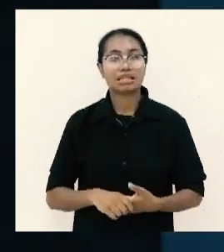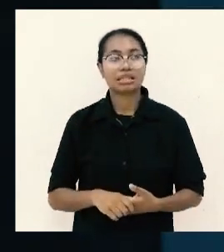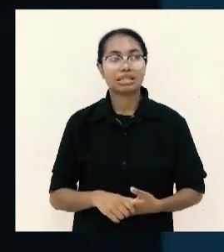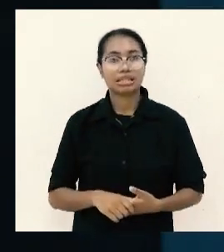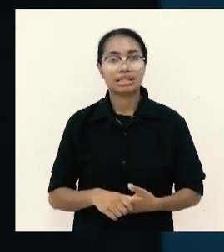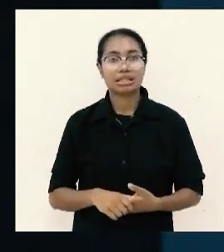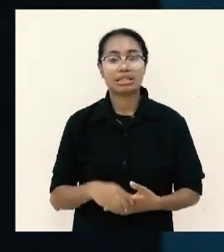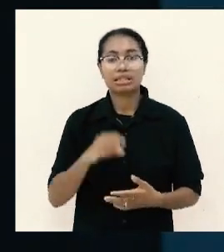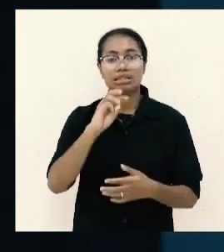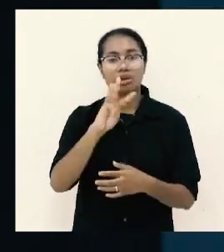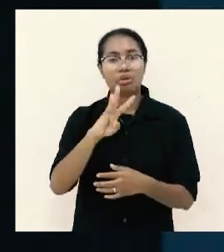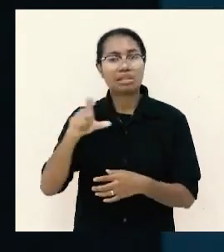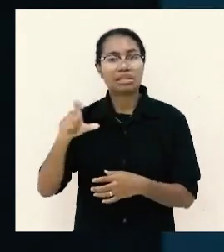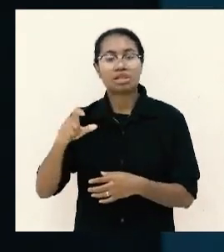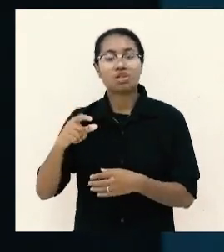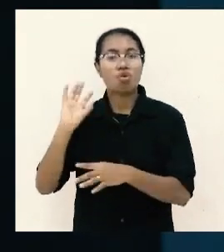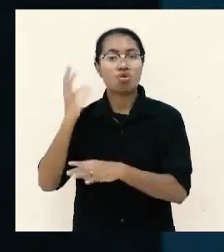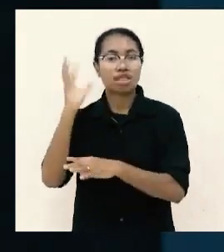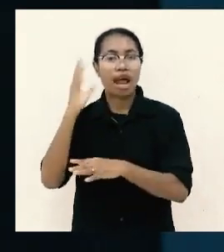wc itu di hutan